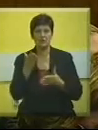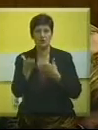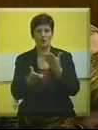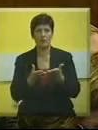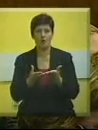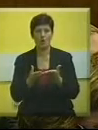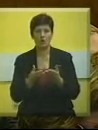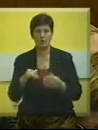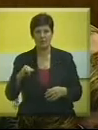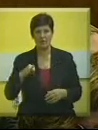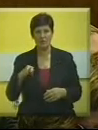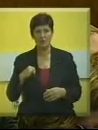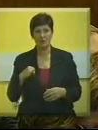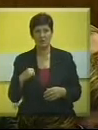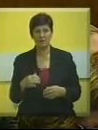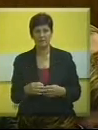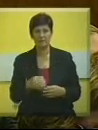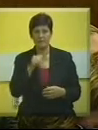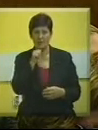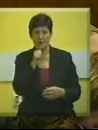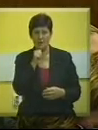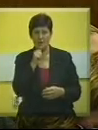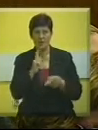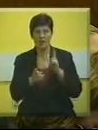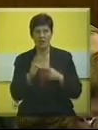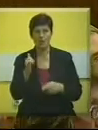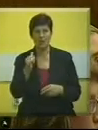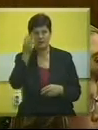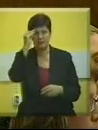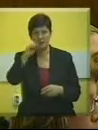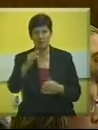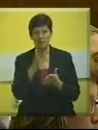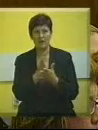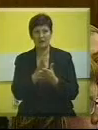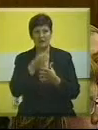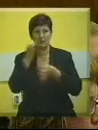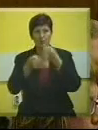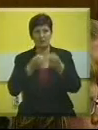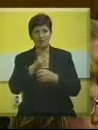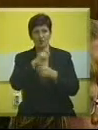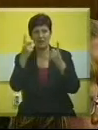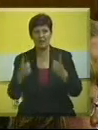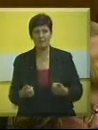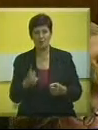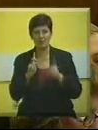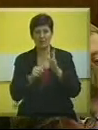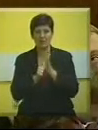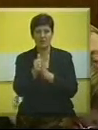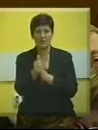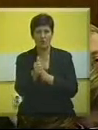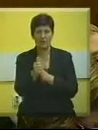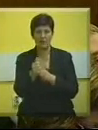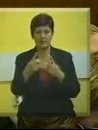autonomne pokrine Vojvodine i kako jeste napomenuto u samom izveštaju, ne postoji neki prioritetni